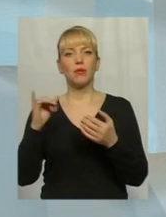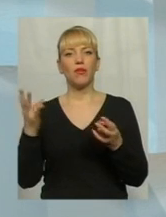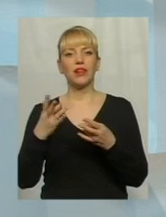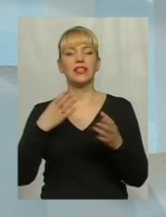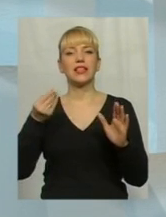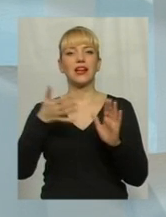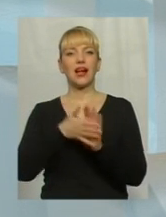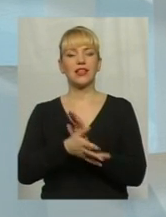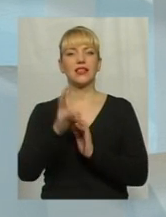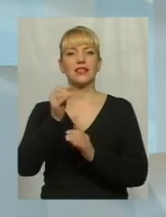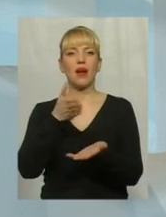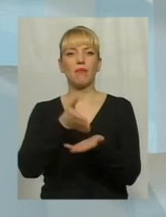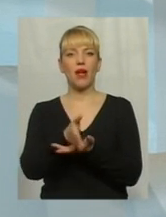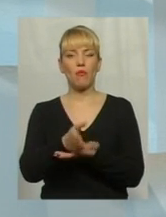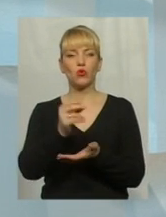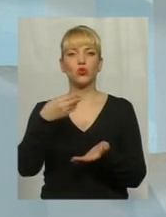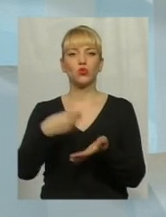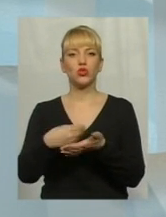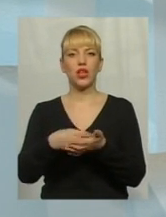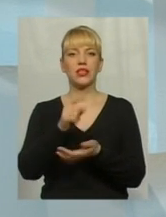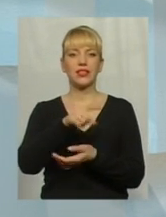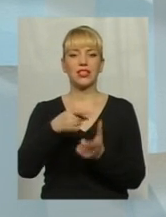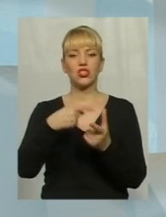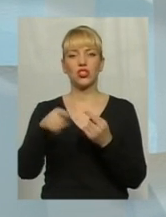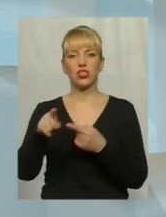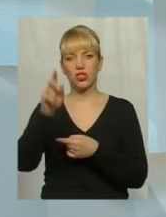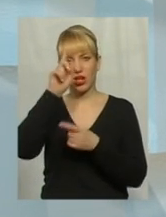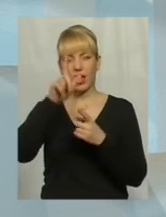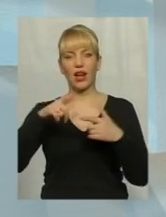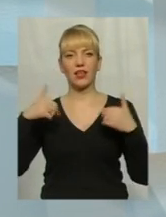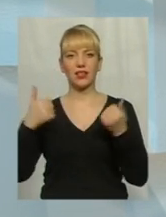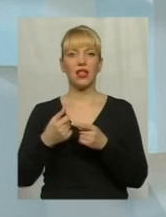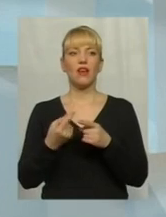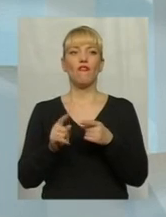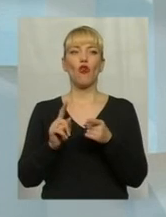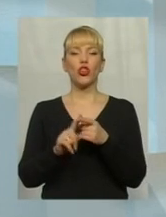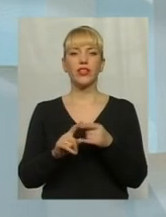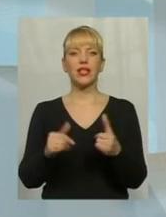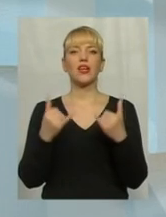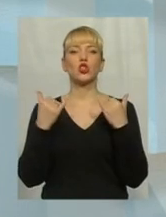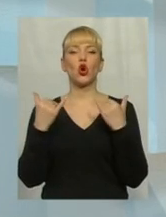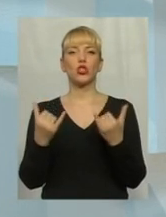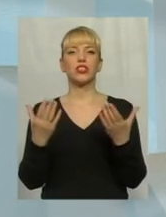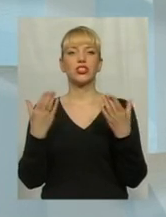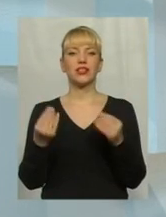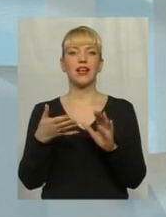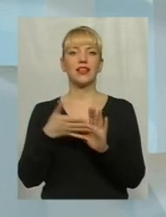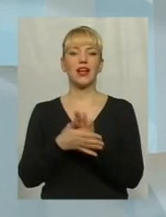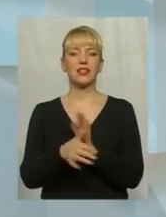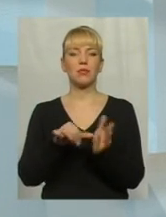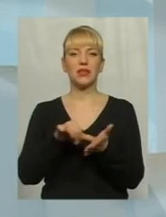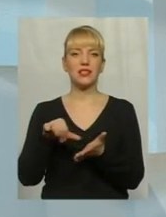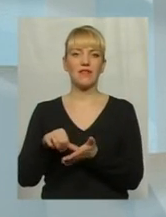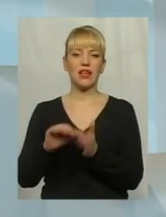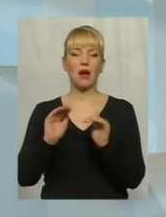напряму з бюджетів тих чи інших країн, вони, скажімо, на сьогоднішній день тратяться представниками